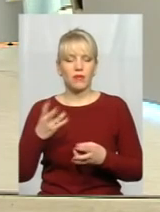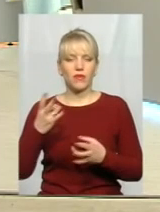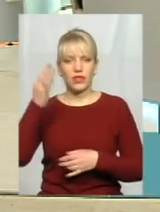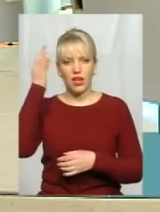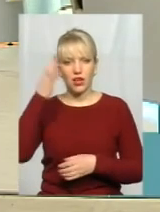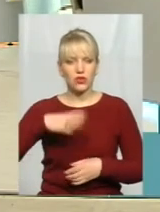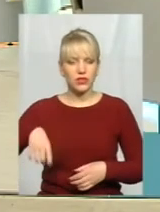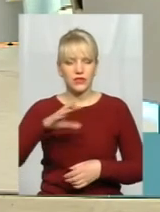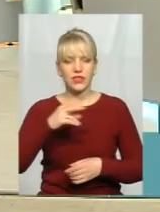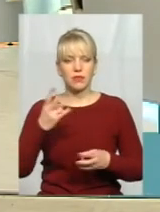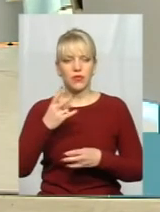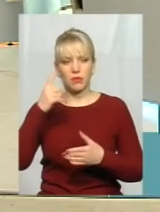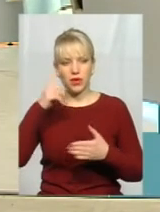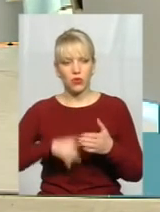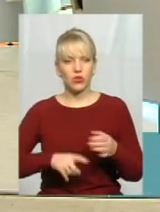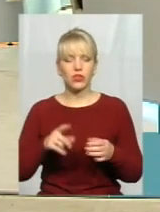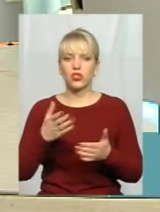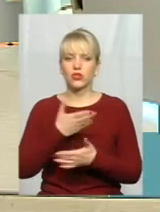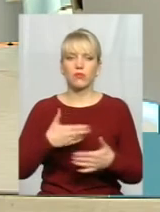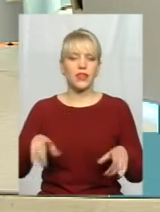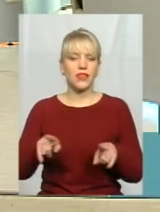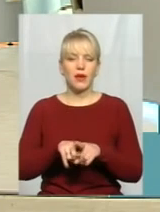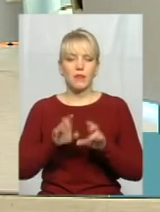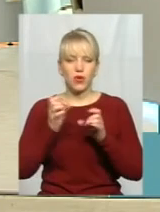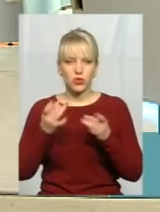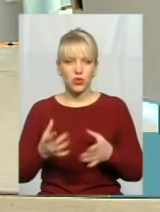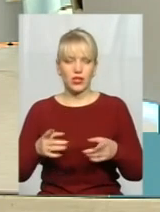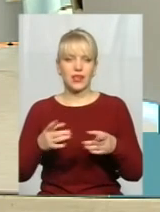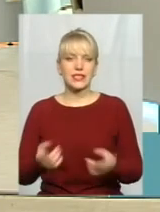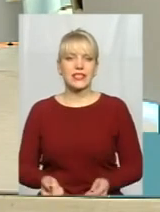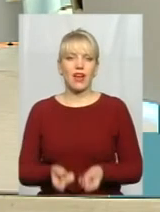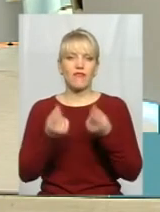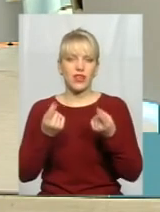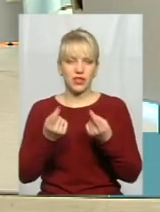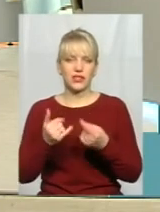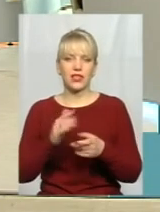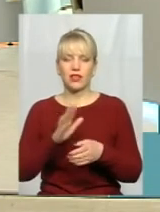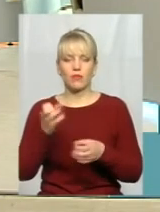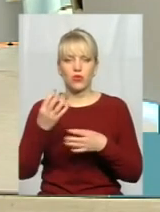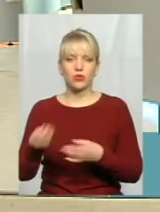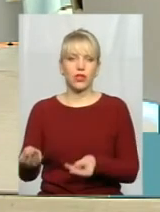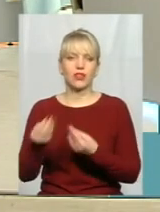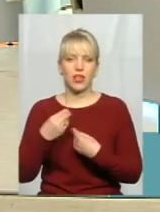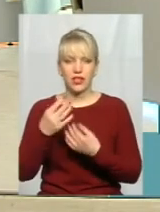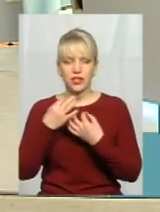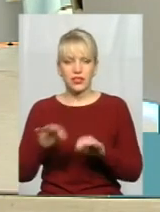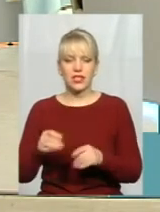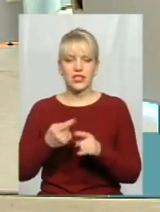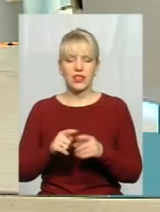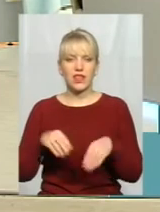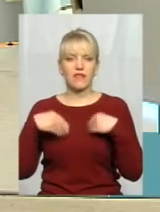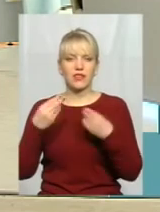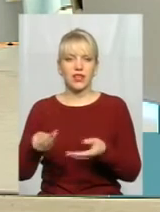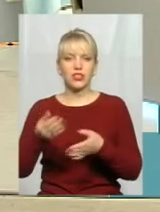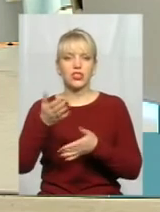виховувати, що ми не просто так з'явилися, і не просто так нам впала незалежність. За неї поклали життя